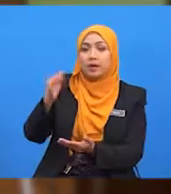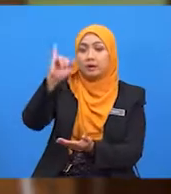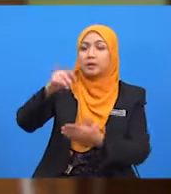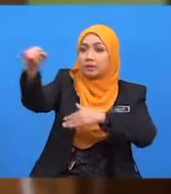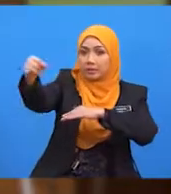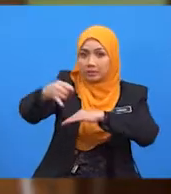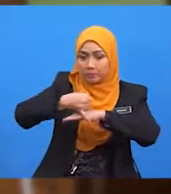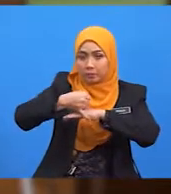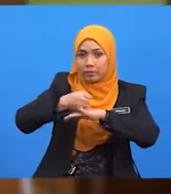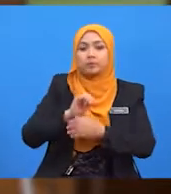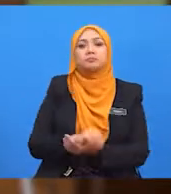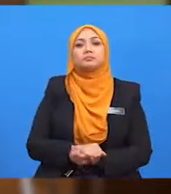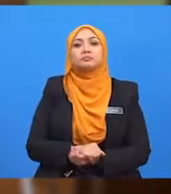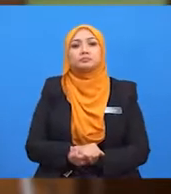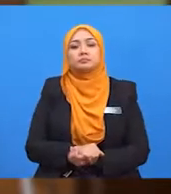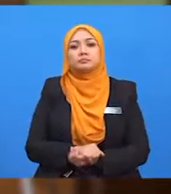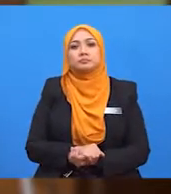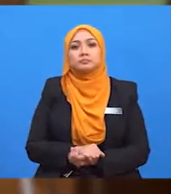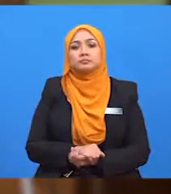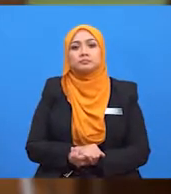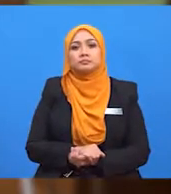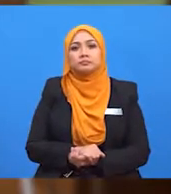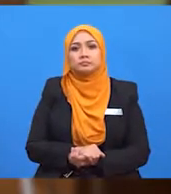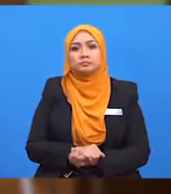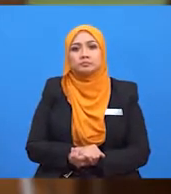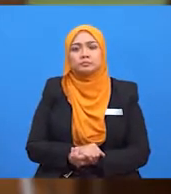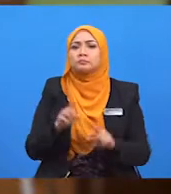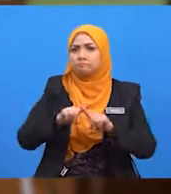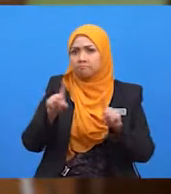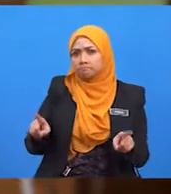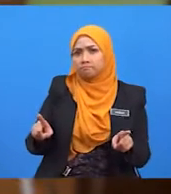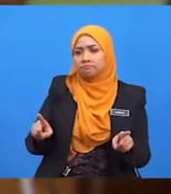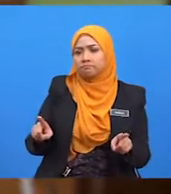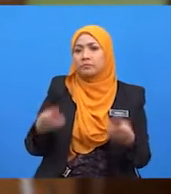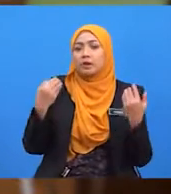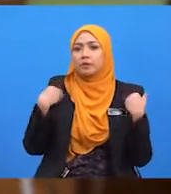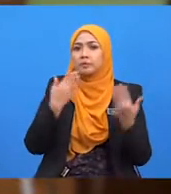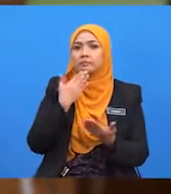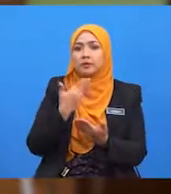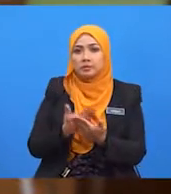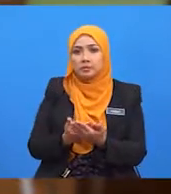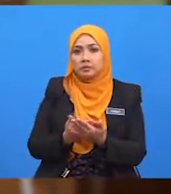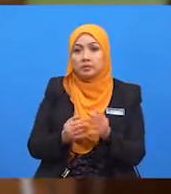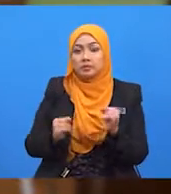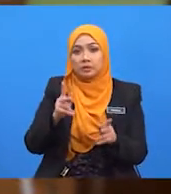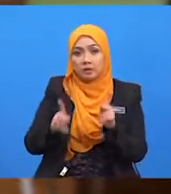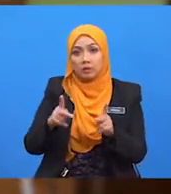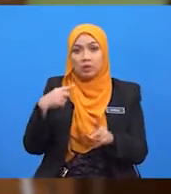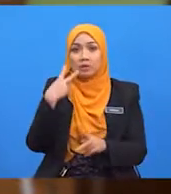import. Jenis tarif ini ceku telah fungsikan tadi, namun ada baiknya jika kita